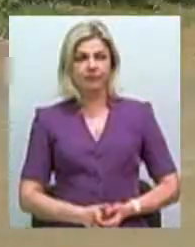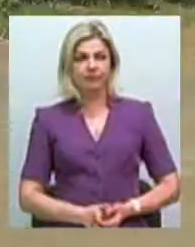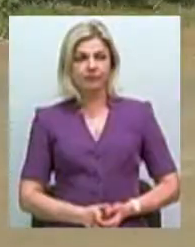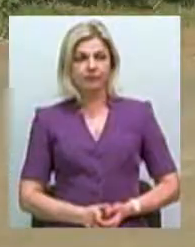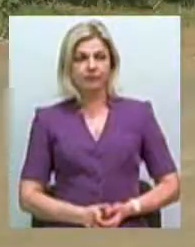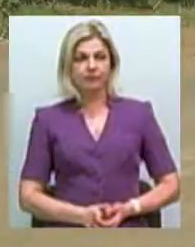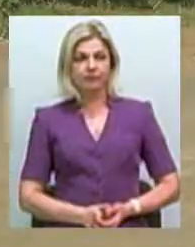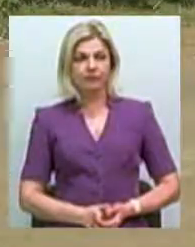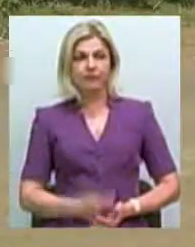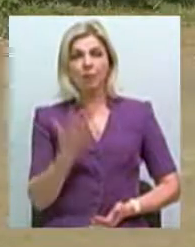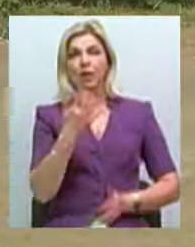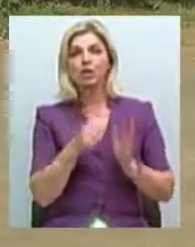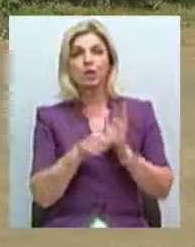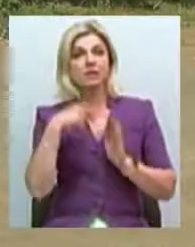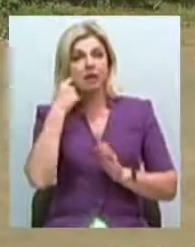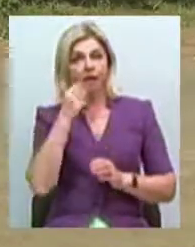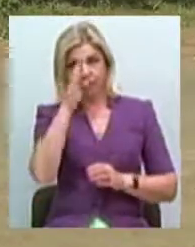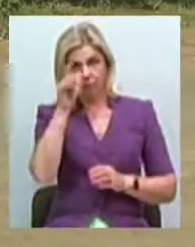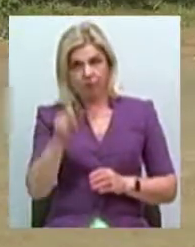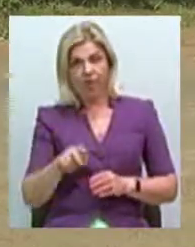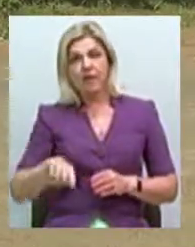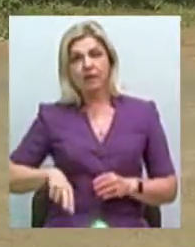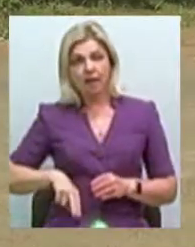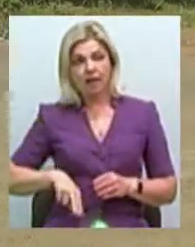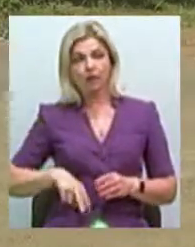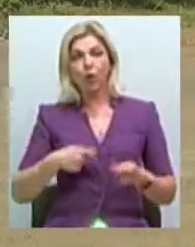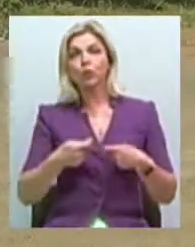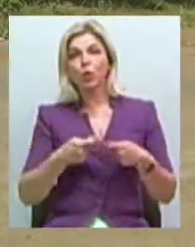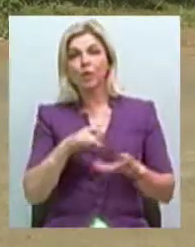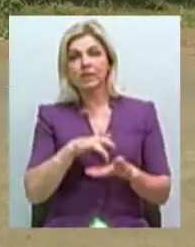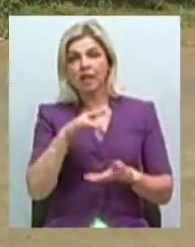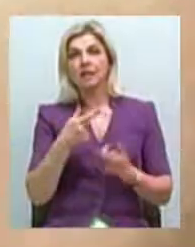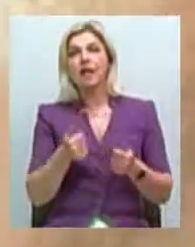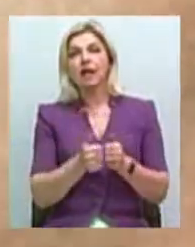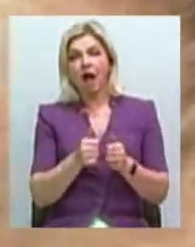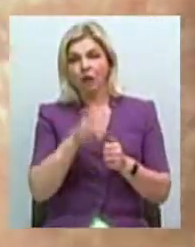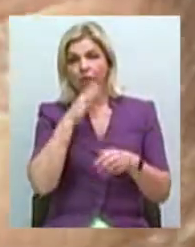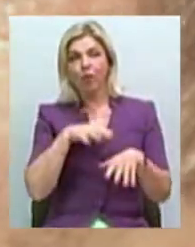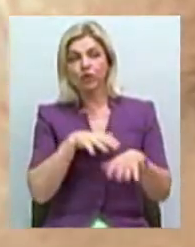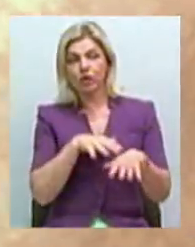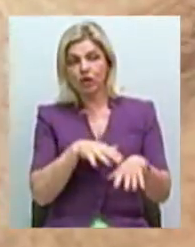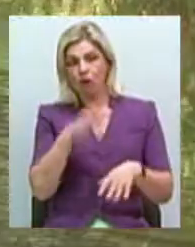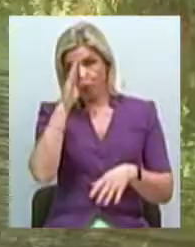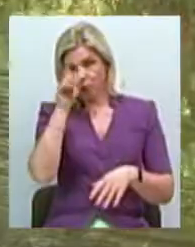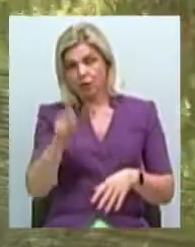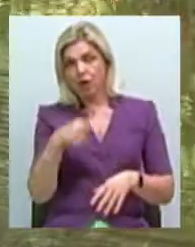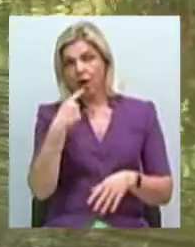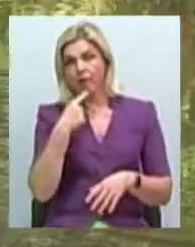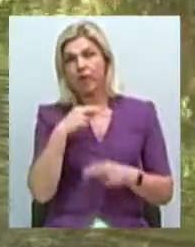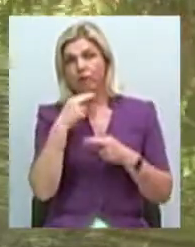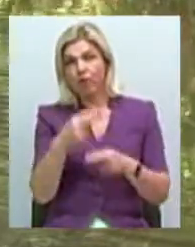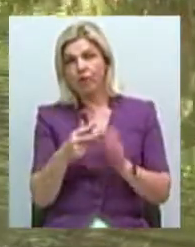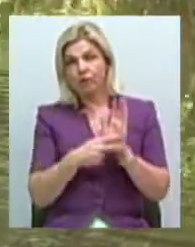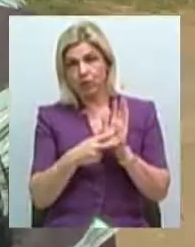Я 16-річний Олег Жабинський, директор торговельного центру, поруч з яким тече вода. Чоловік каже, звернув на це увагу 8